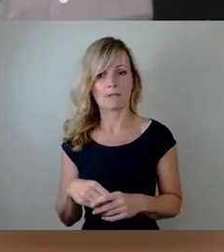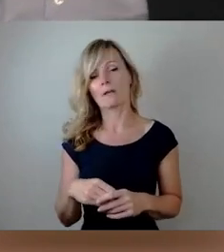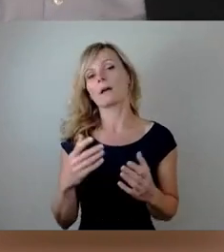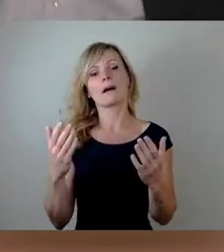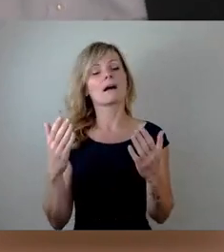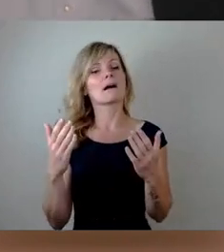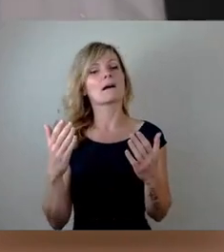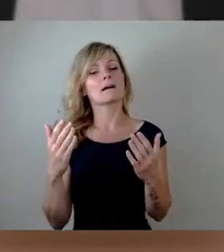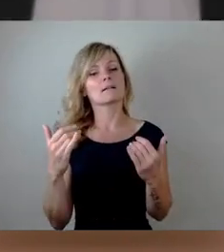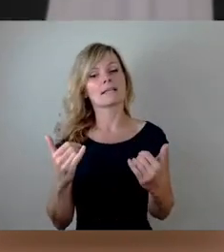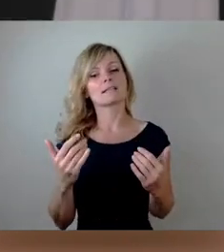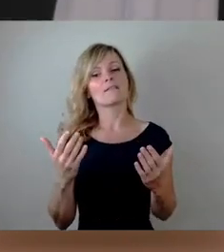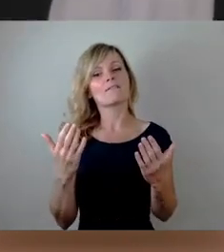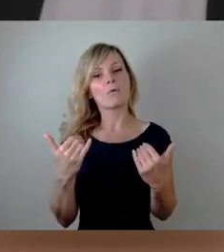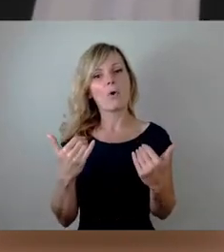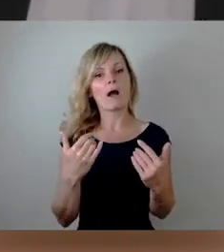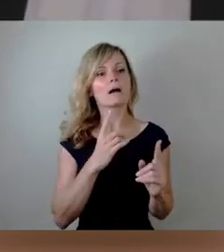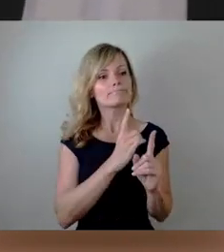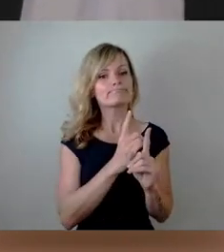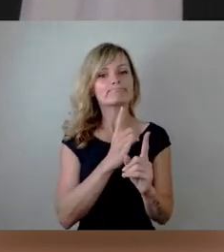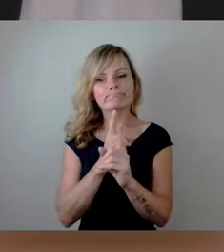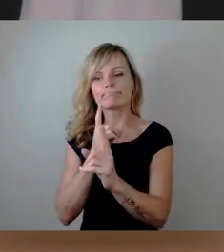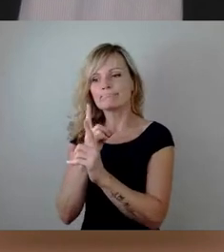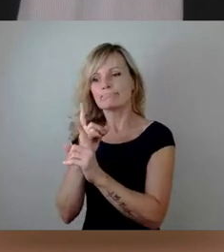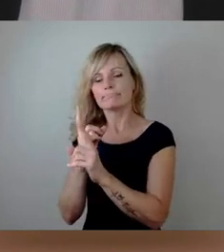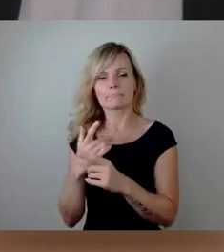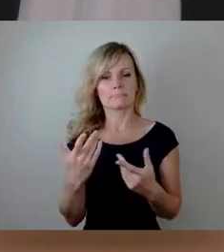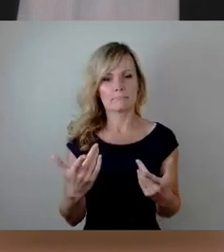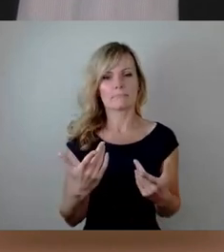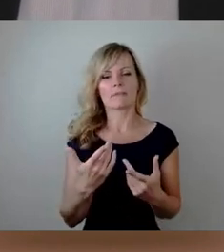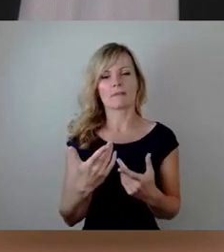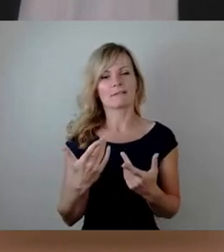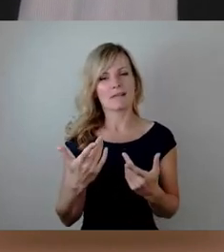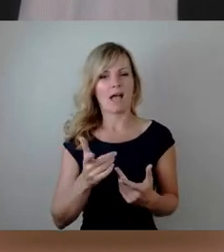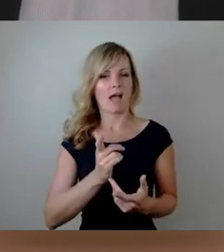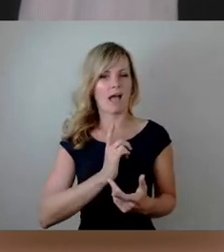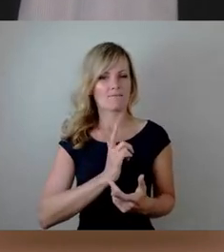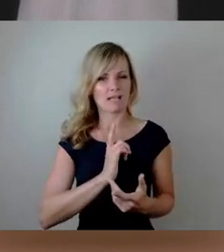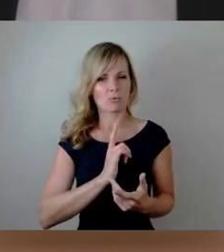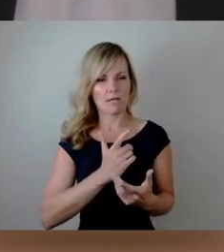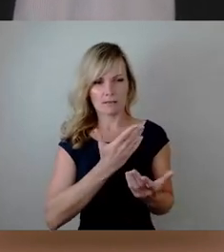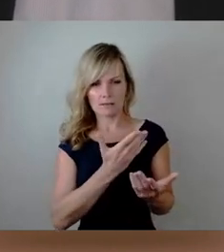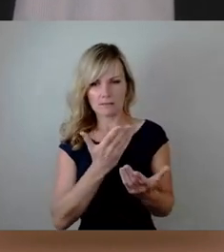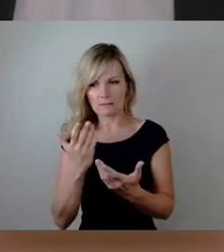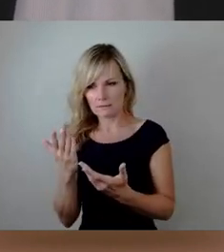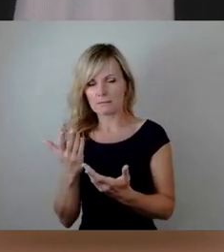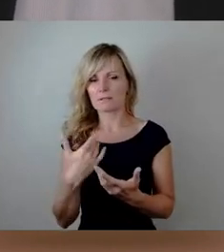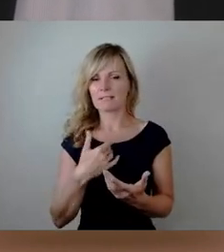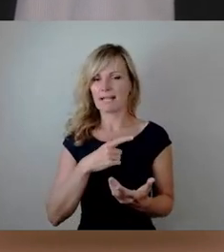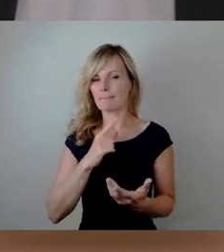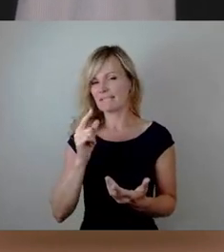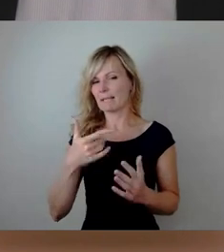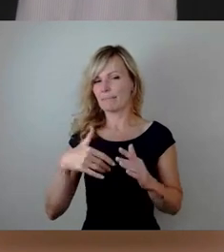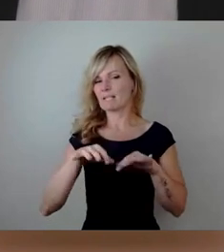damit ich Erwartungsmanagement auch ein Stückchen in die geordnete Bahn lenke, ist es so,